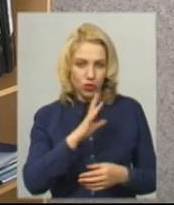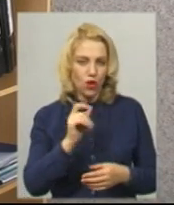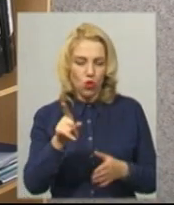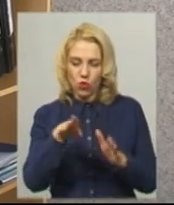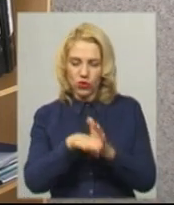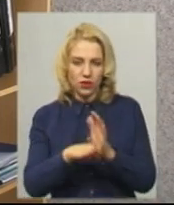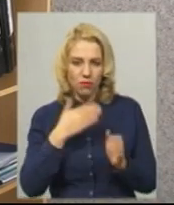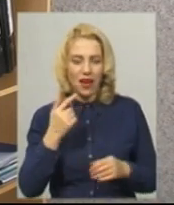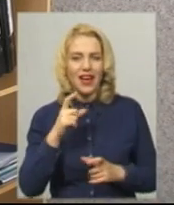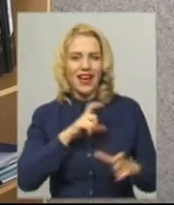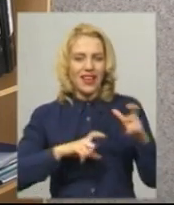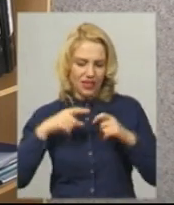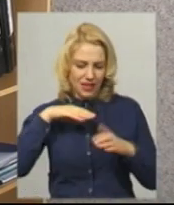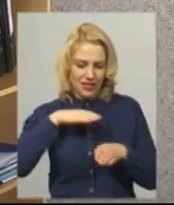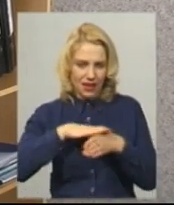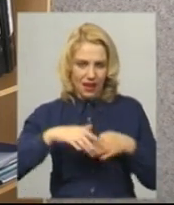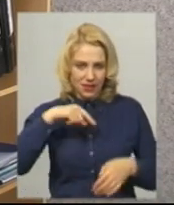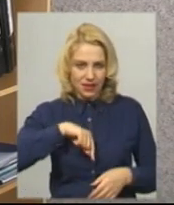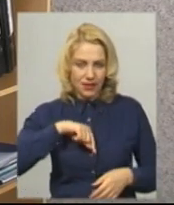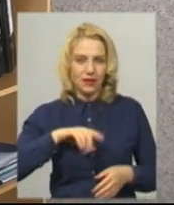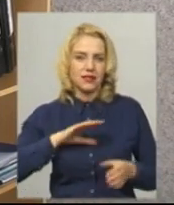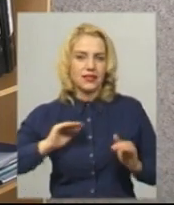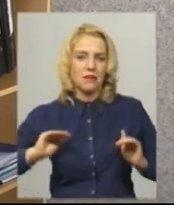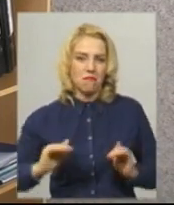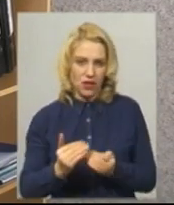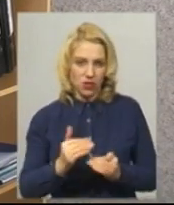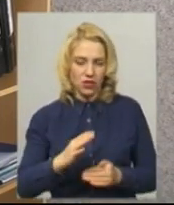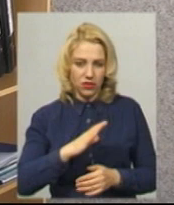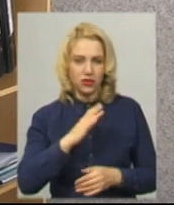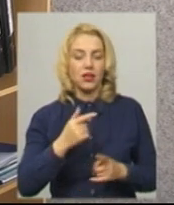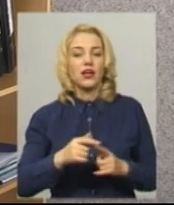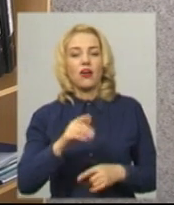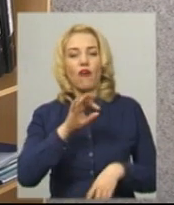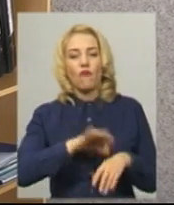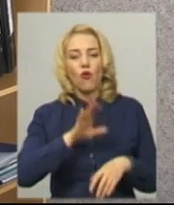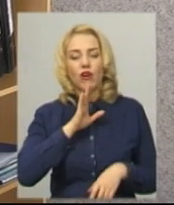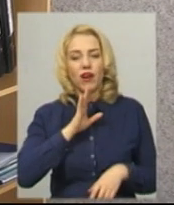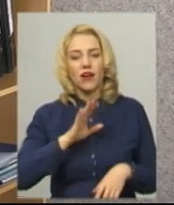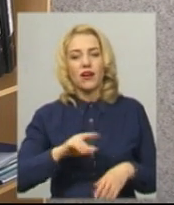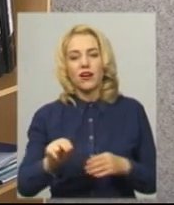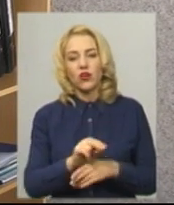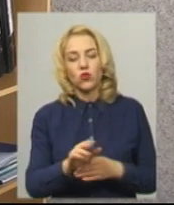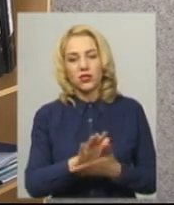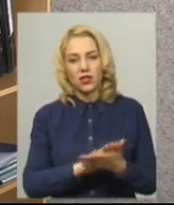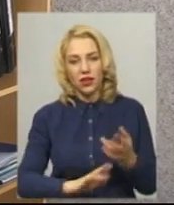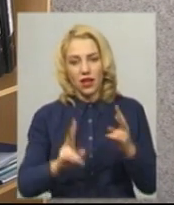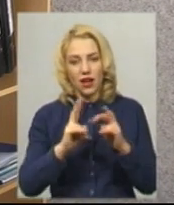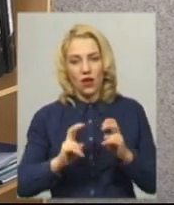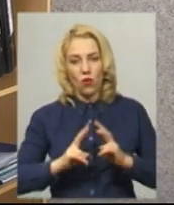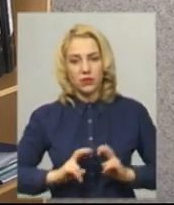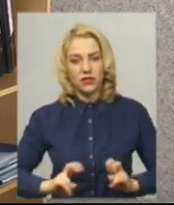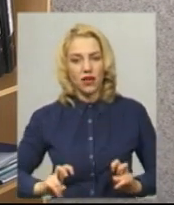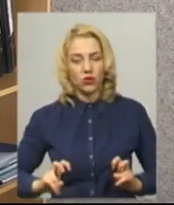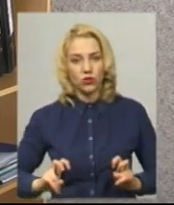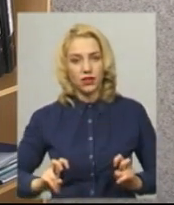Явище інтоксікації зменшилось. Хвора лікується і надалі, обстежується.